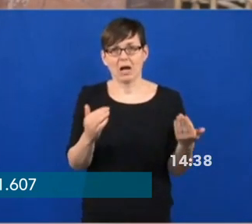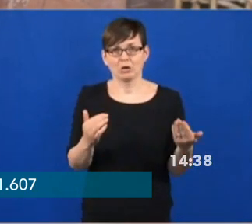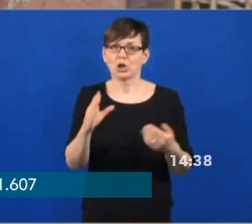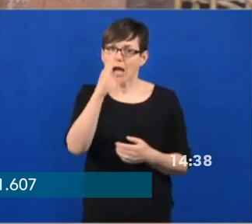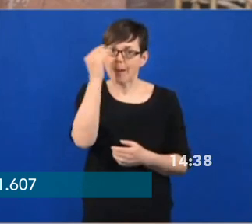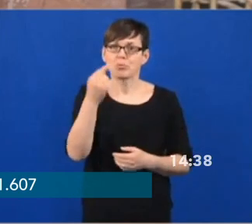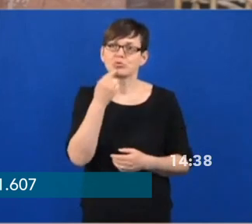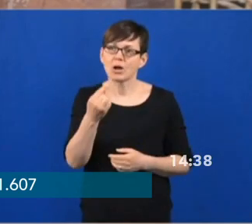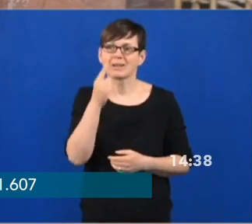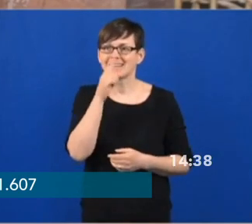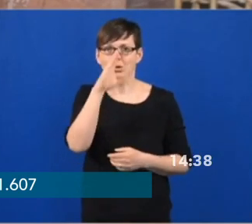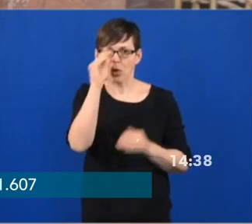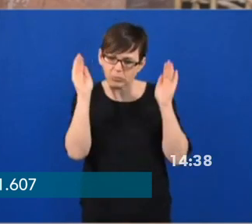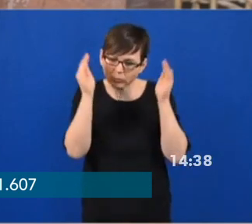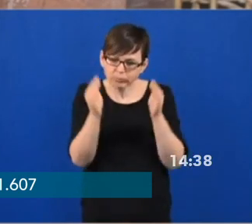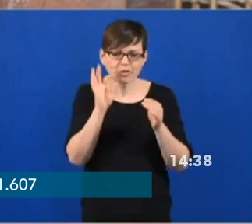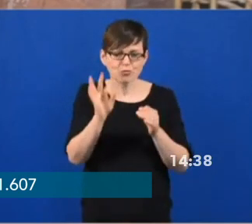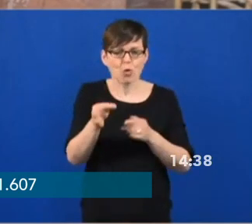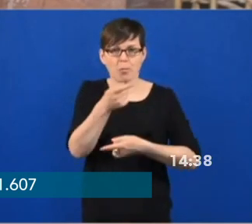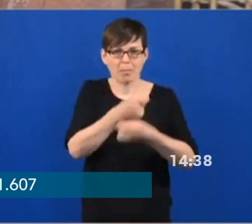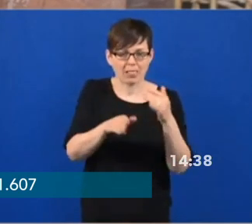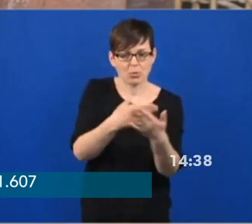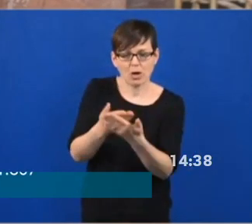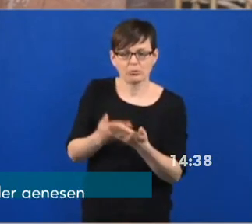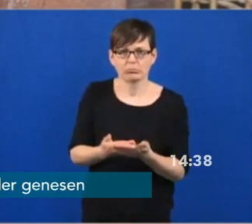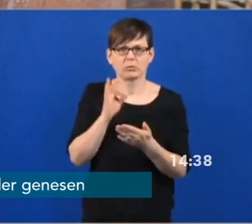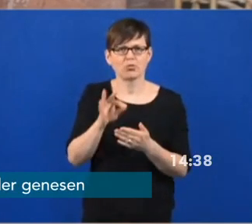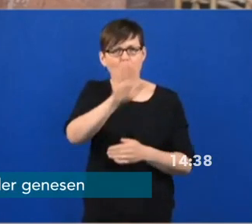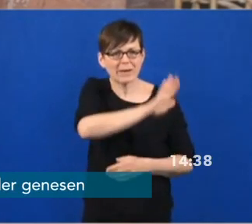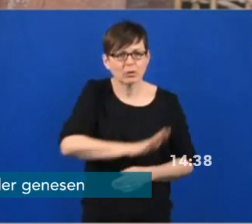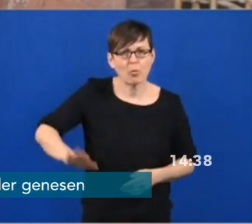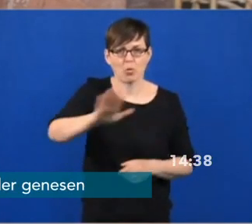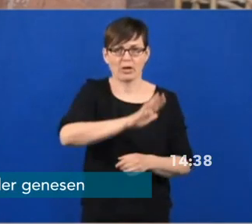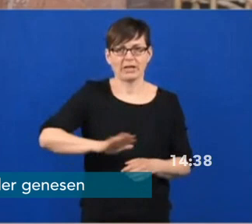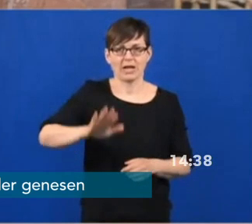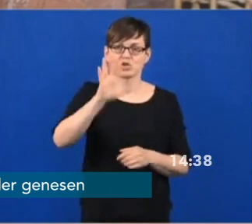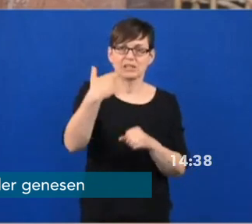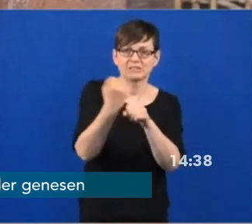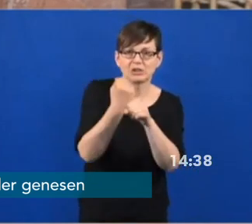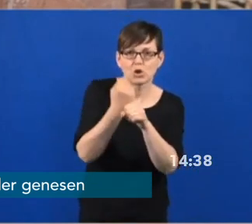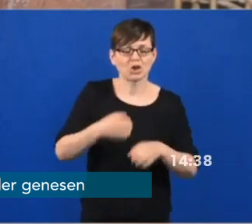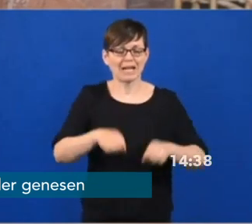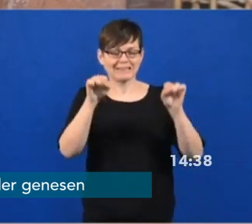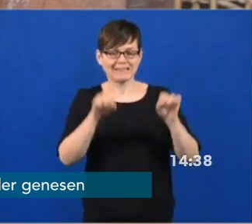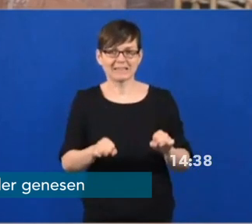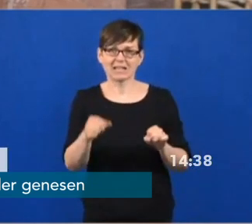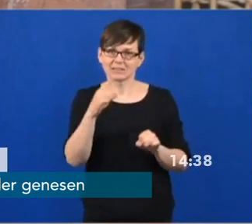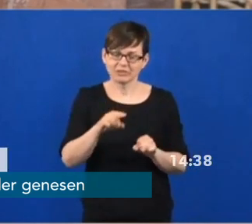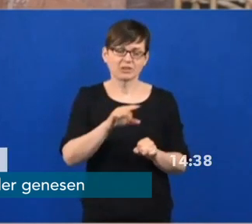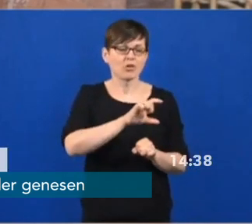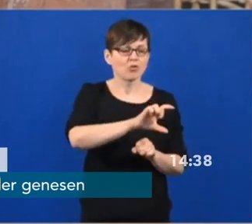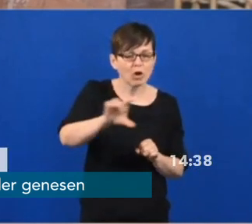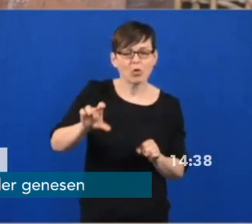gesamte Metropolregion, für Niedersachsen, für Schleswig-Holstein gesundheitliche Versorgungsangebote mit übernimmt. Das ist